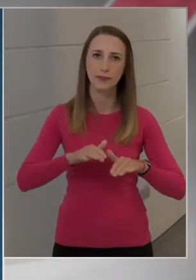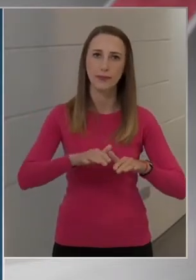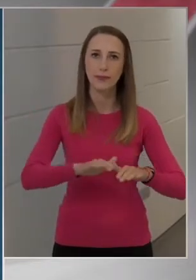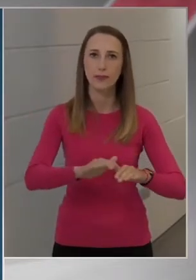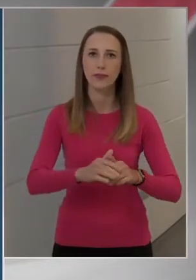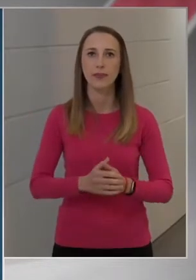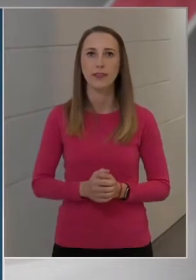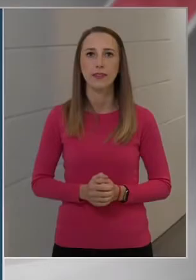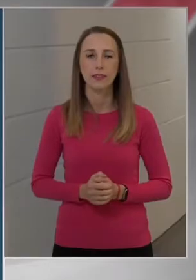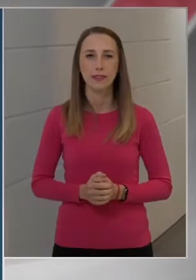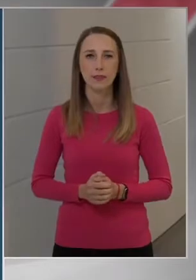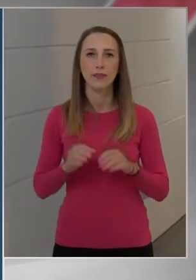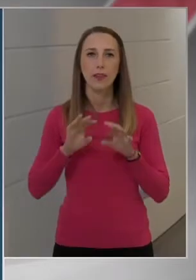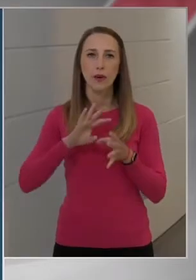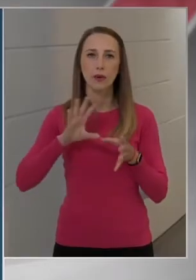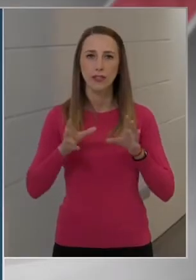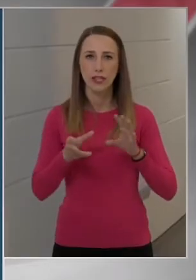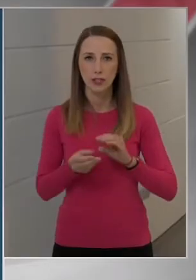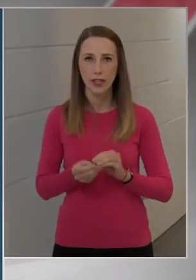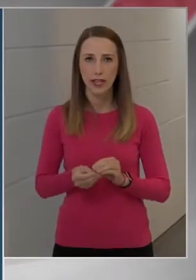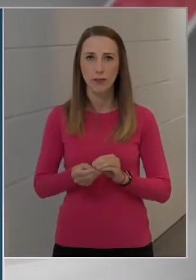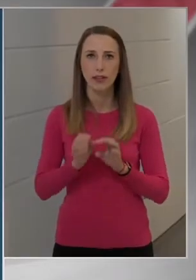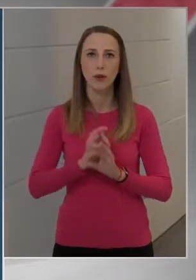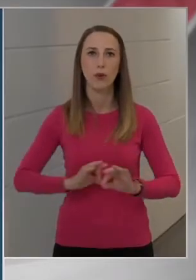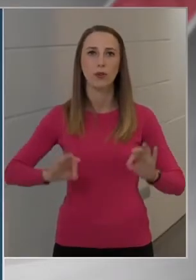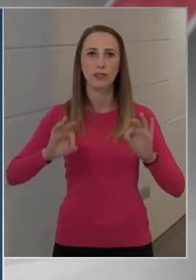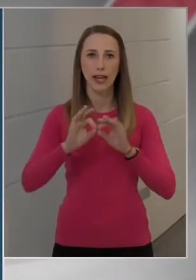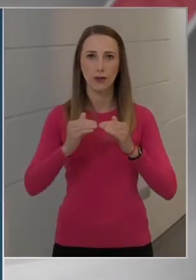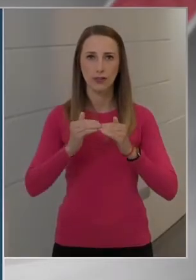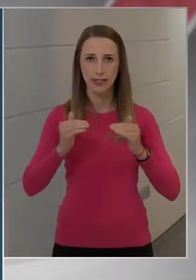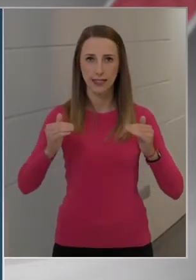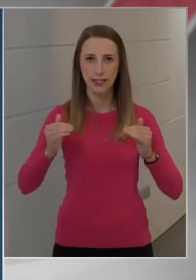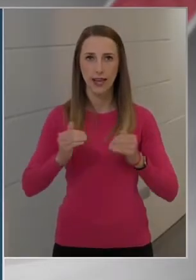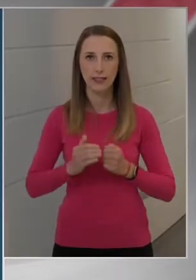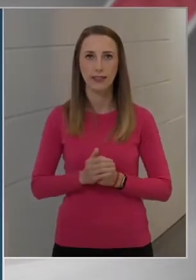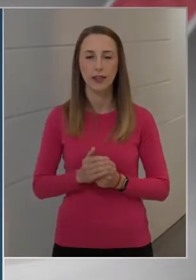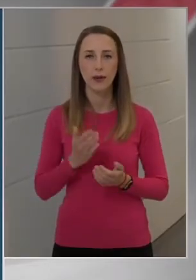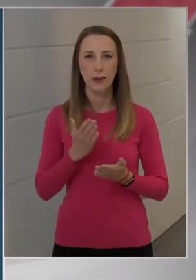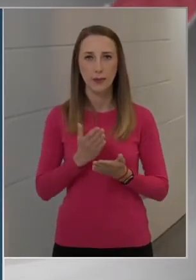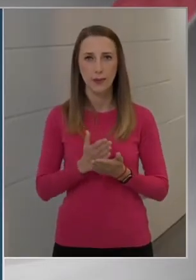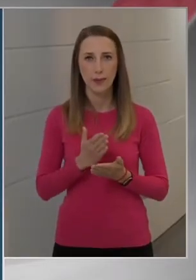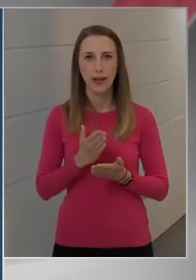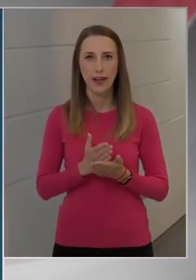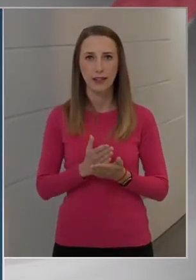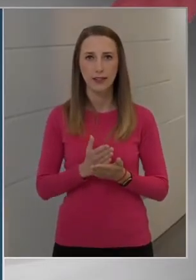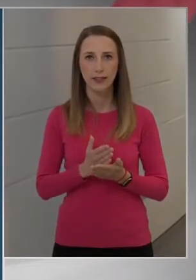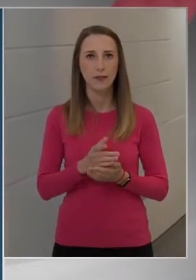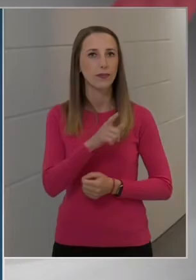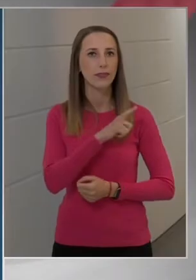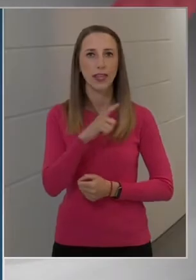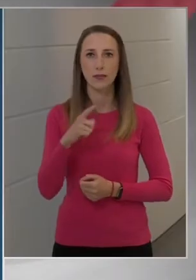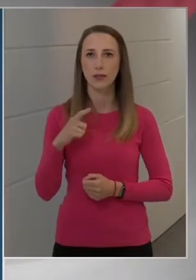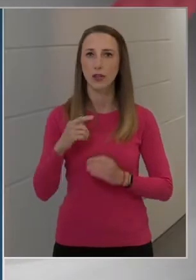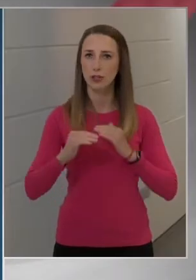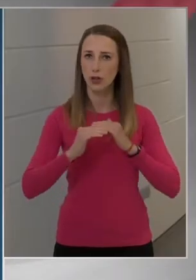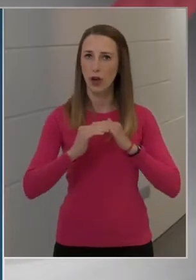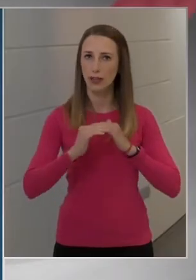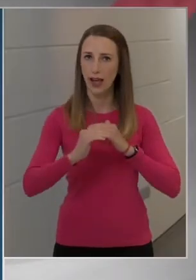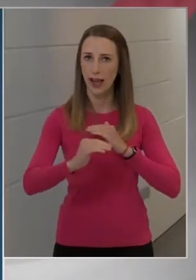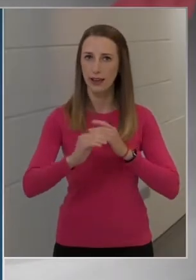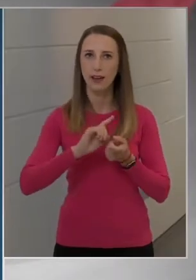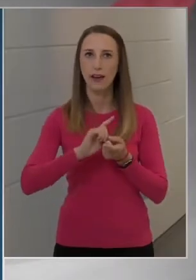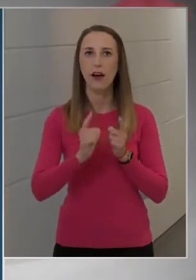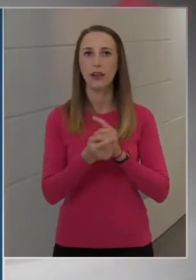összességében, országos szinten már nem csak stagnál, hanem